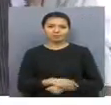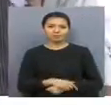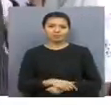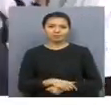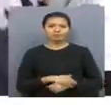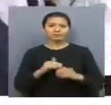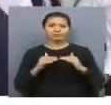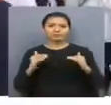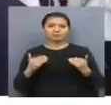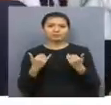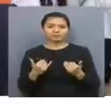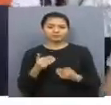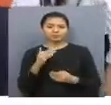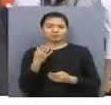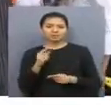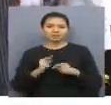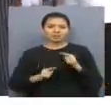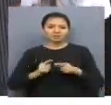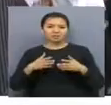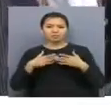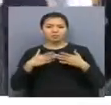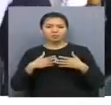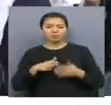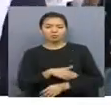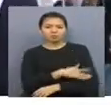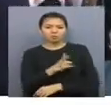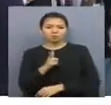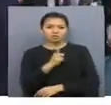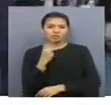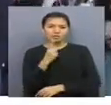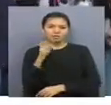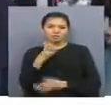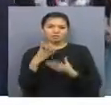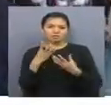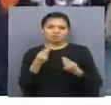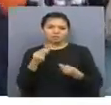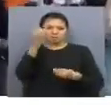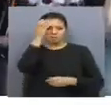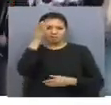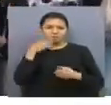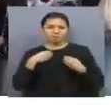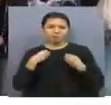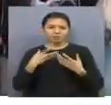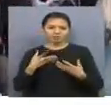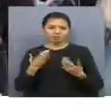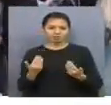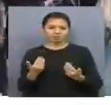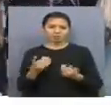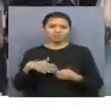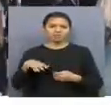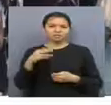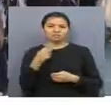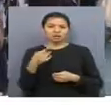бүлдіршіндердіңді атаналардыңда көптен көптен бірінші құркүйек білімгіне де жетті. Дәл бүгін Селиноград ауданына